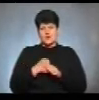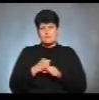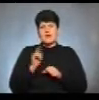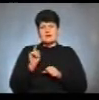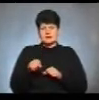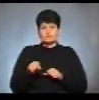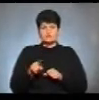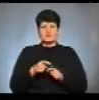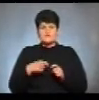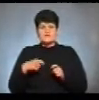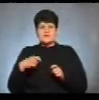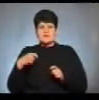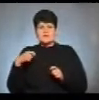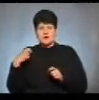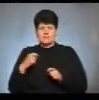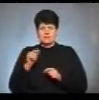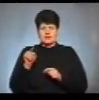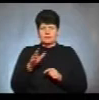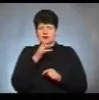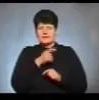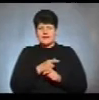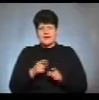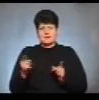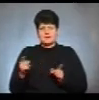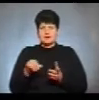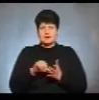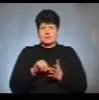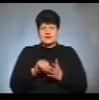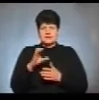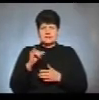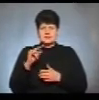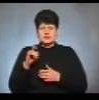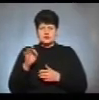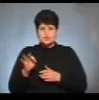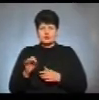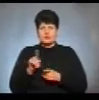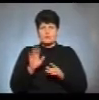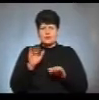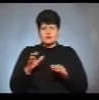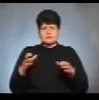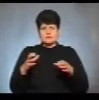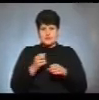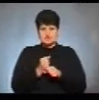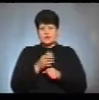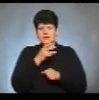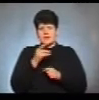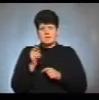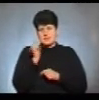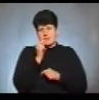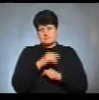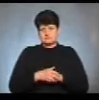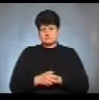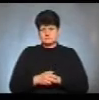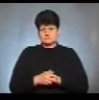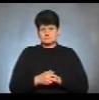тому, щоб відтягувати їм той термін перебування в СІЗО, щоб потім зменшити їм термін там».